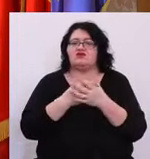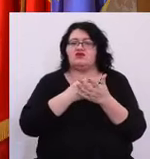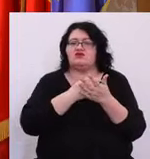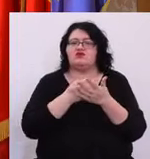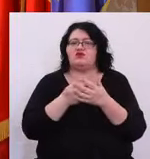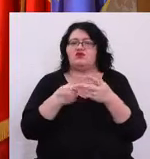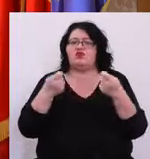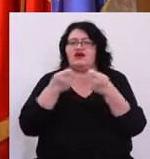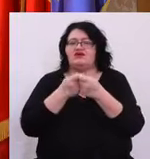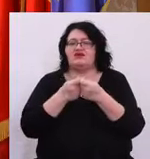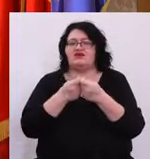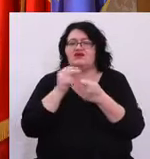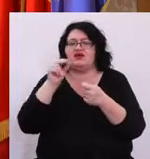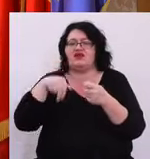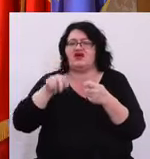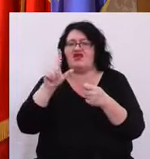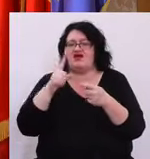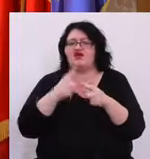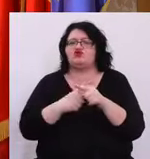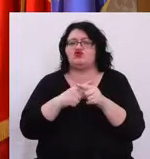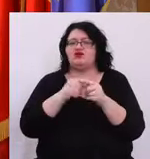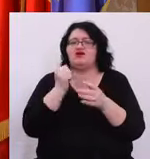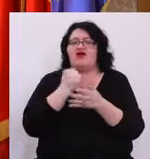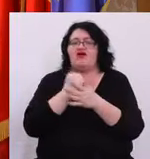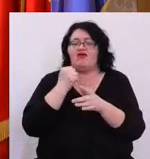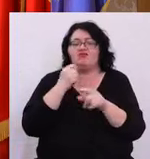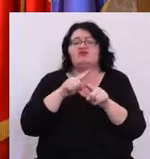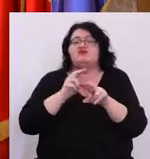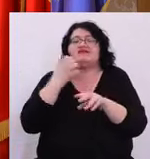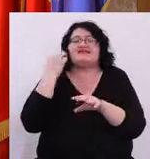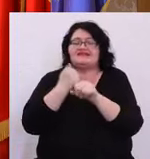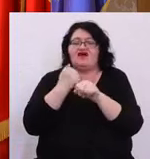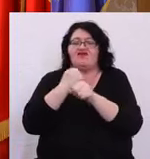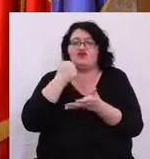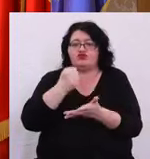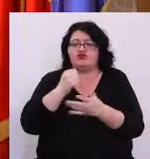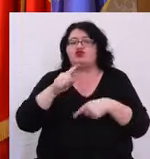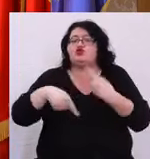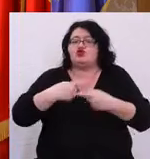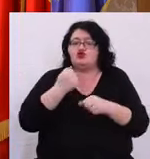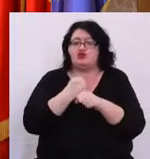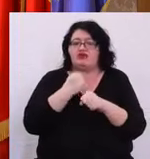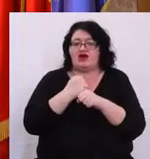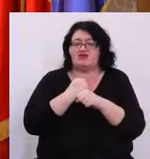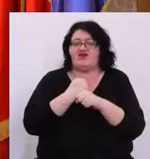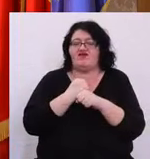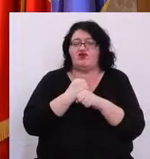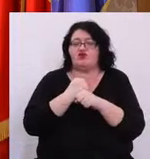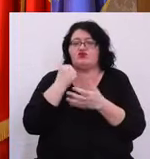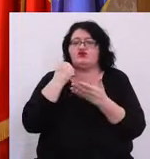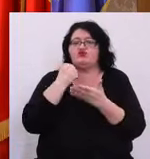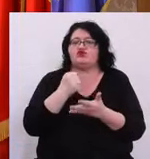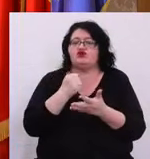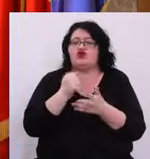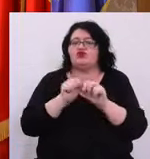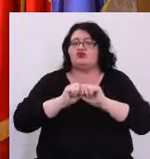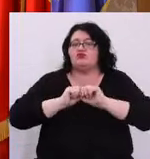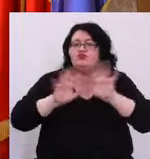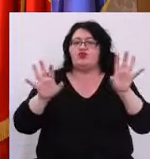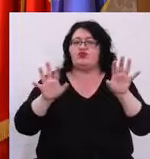bugetului cu partenerii de la PNL și dacă s-a discutat ulterior după ce a fost făcut public bugetul